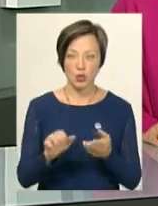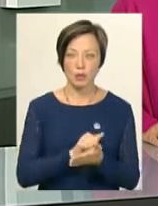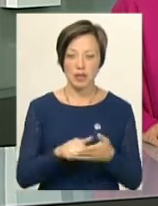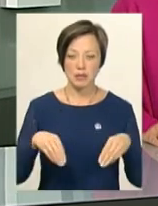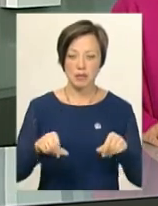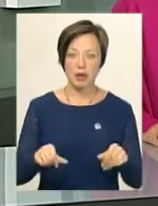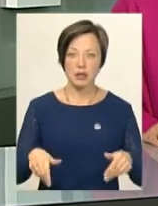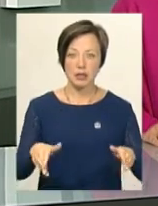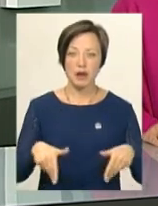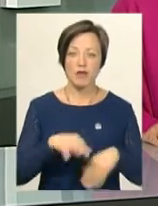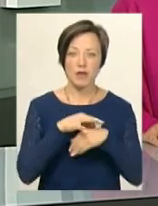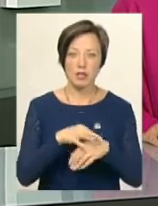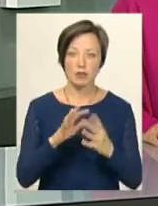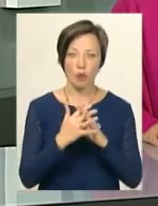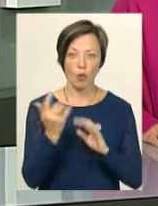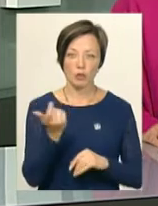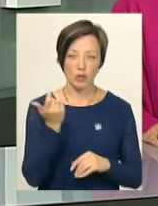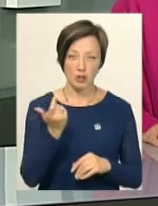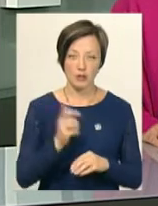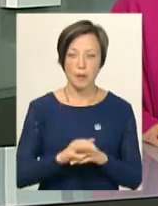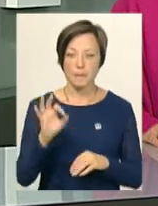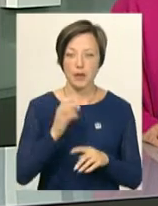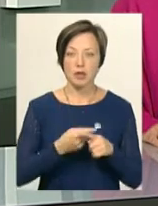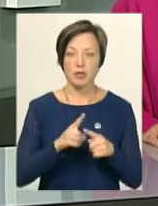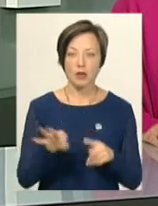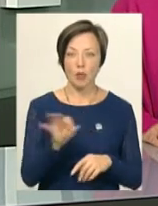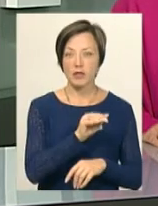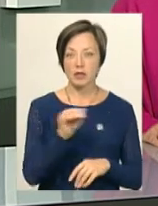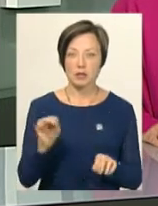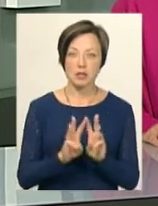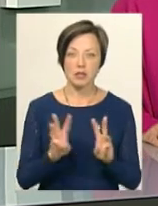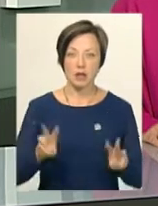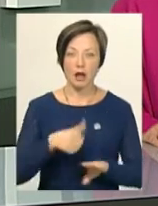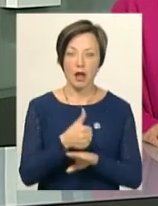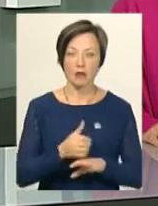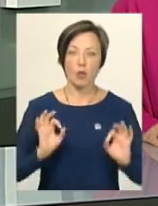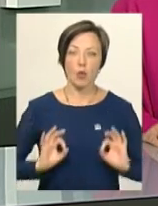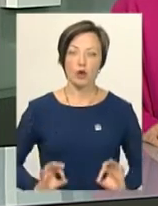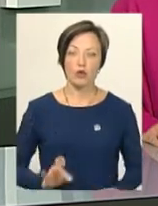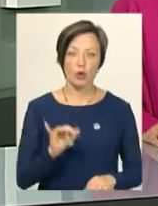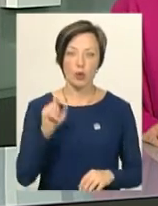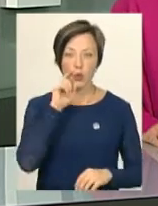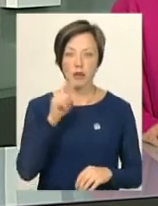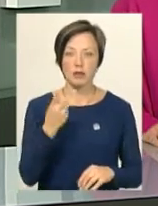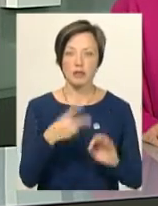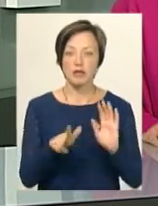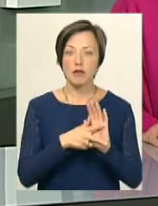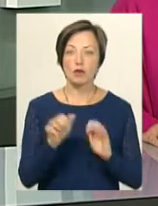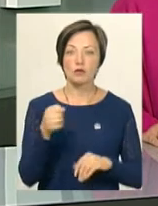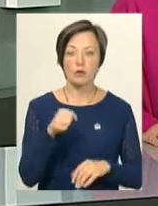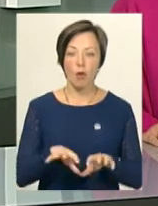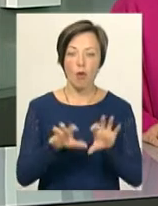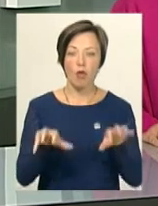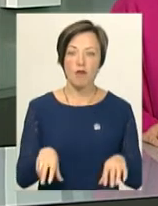ділянки для ведення сільського господарства. Про це йшлося на офіційному сайті Генпрокуратури України. 28 серпня